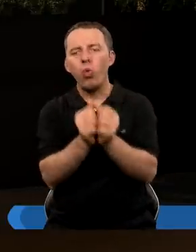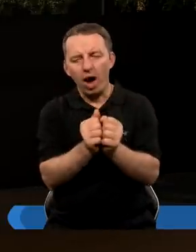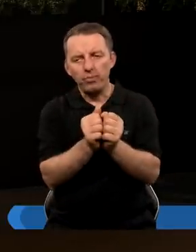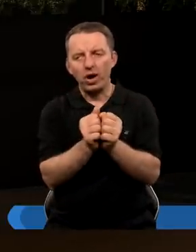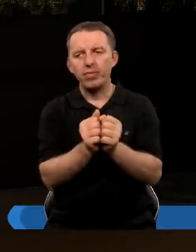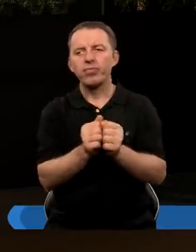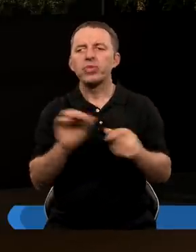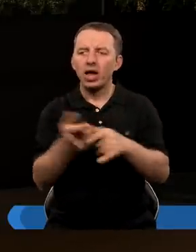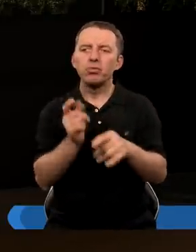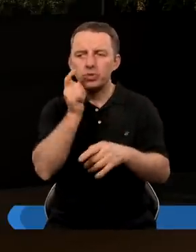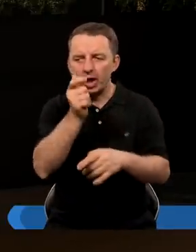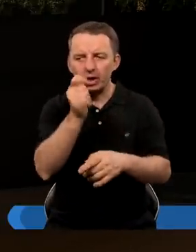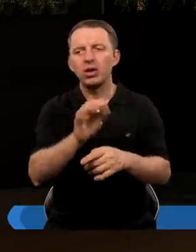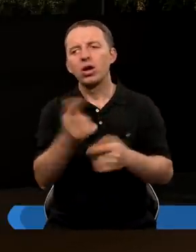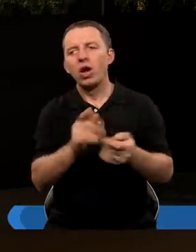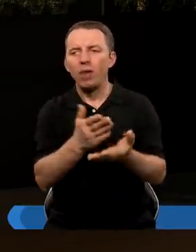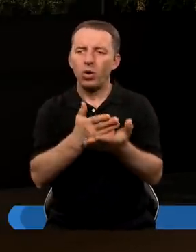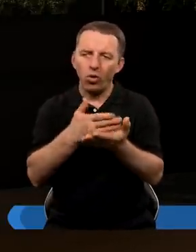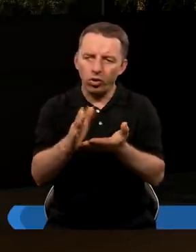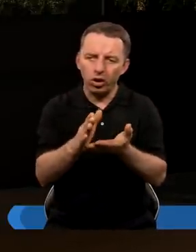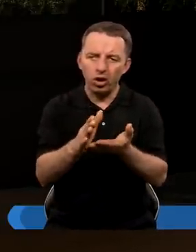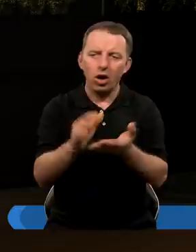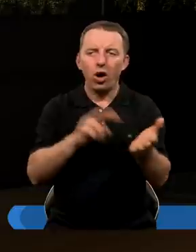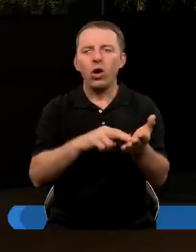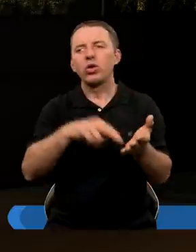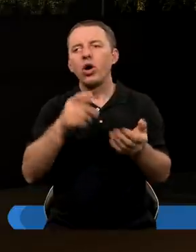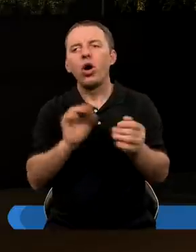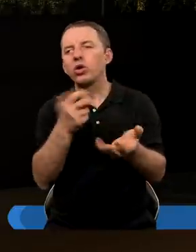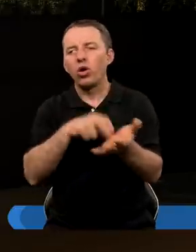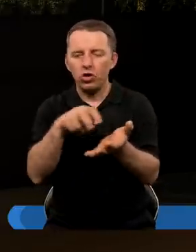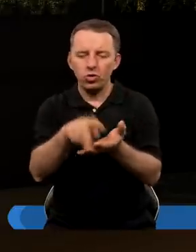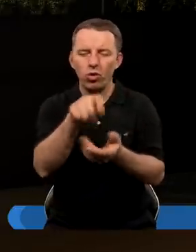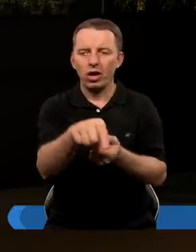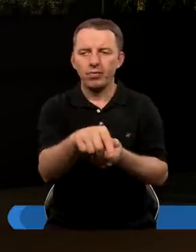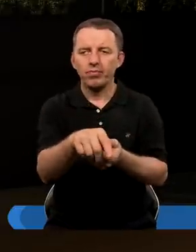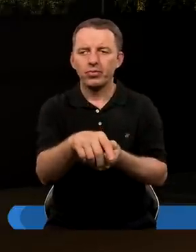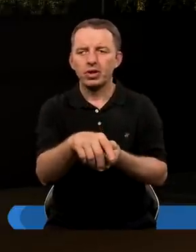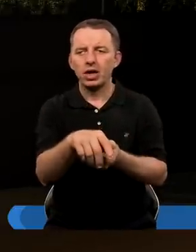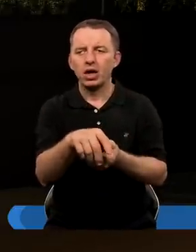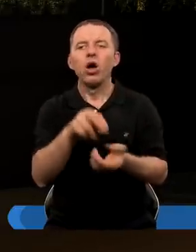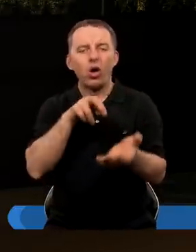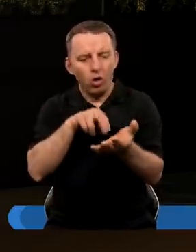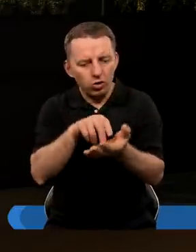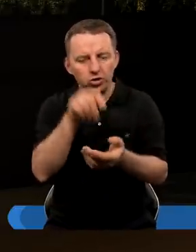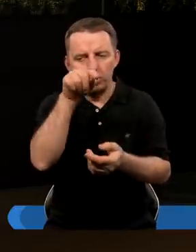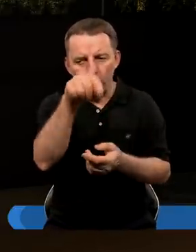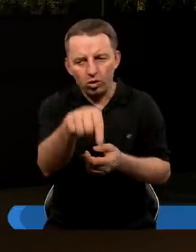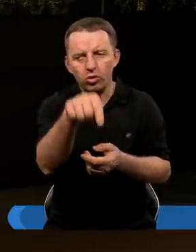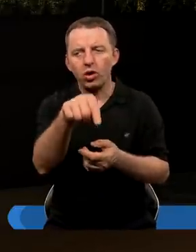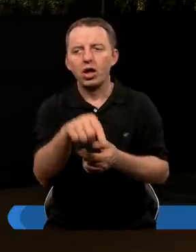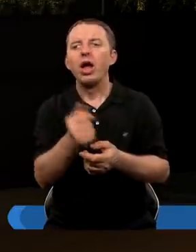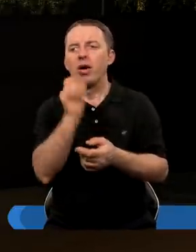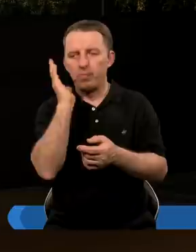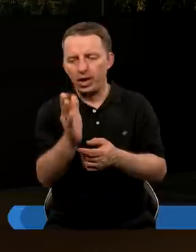złapać tutaj na jakimś przestępstwie, żeby można było usunąć. Ale o co chodziło? Bo chodziło o to,